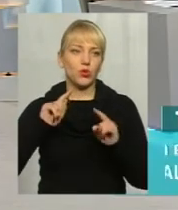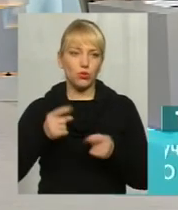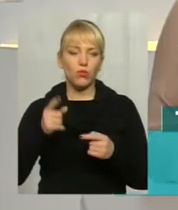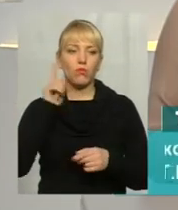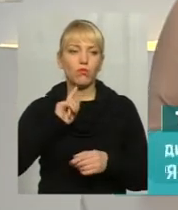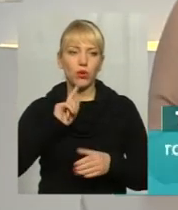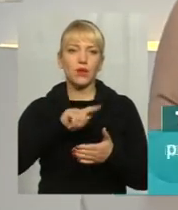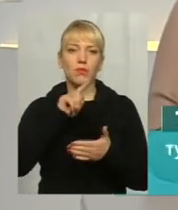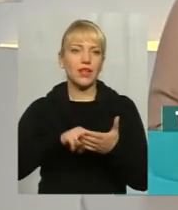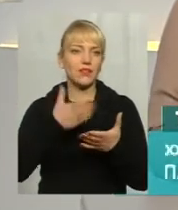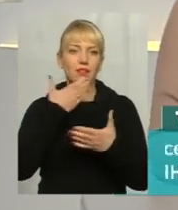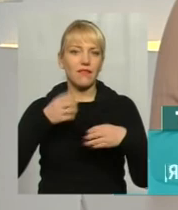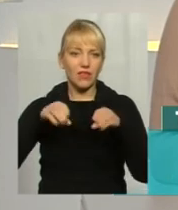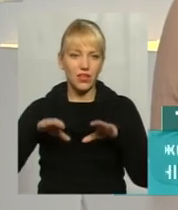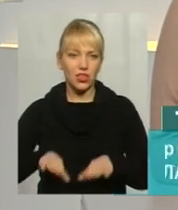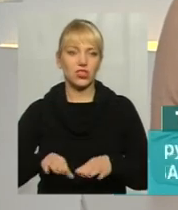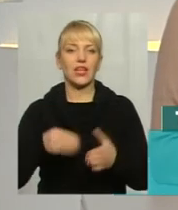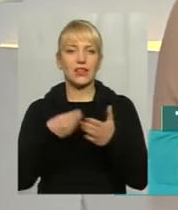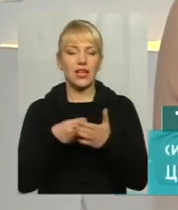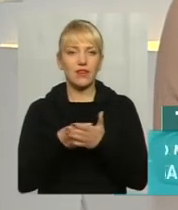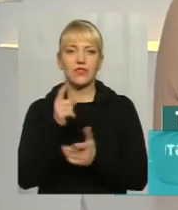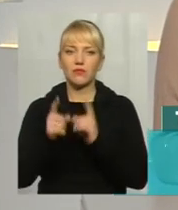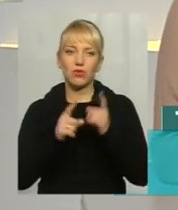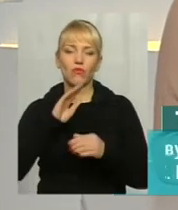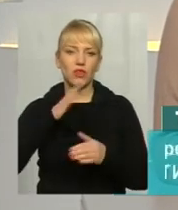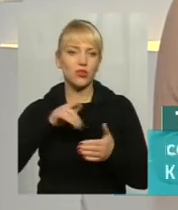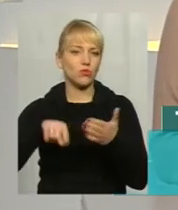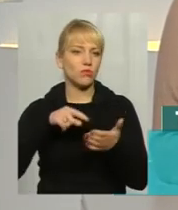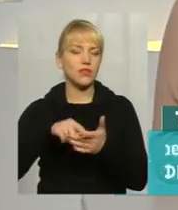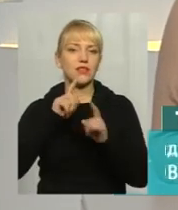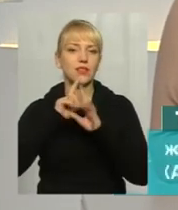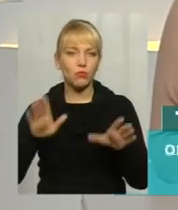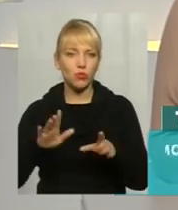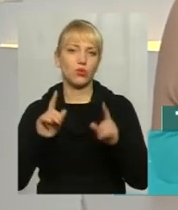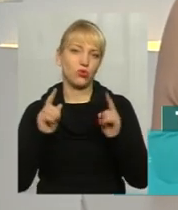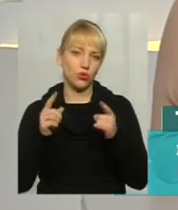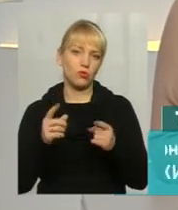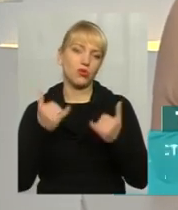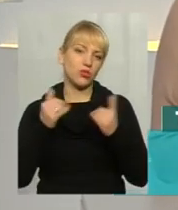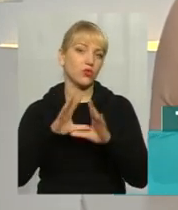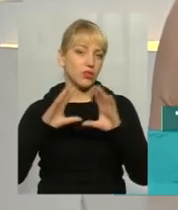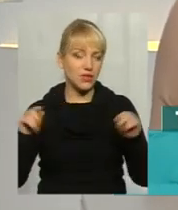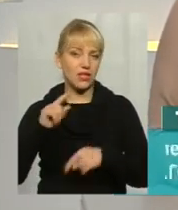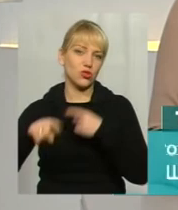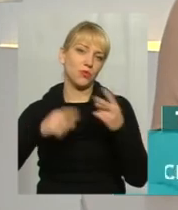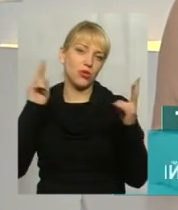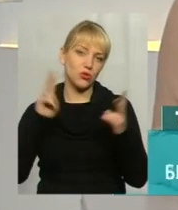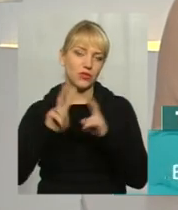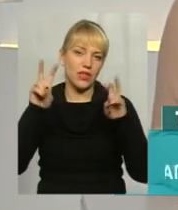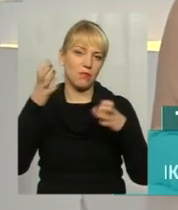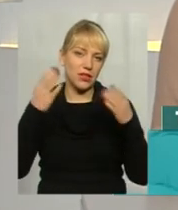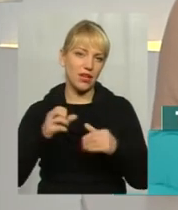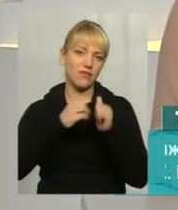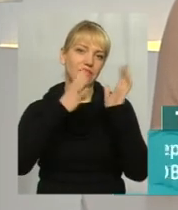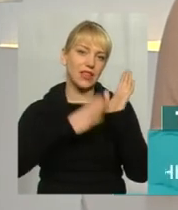питання не вирішене, тариф змінюватись у нашому місті не буде. Тому на сьогодні все, зустрінемося завтра у темі дня о